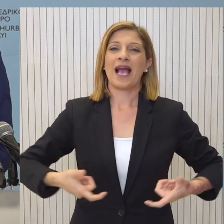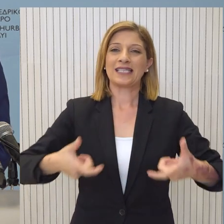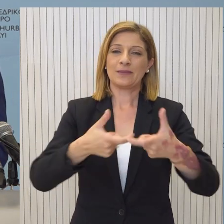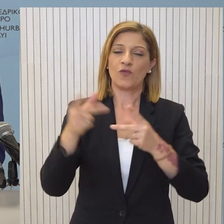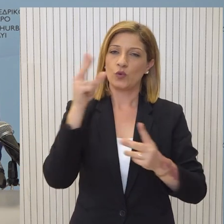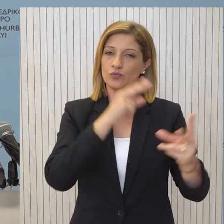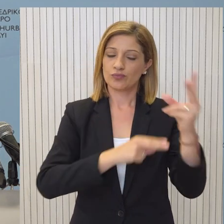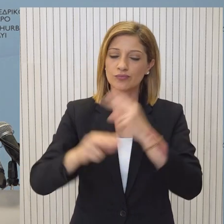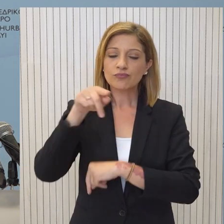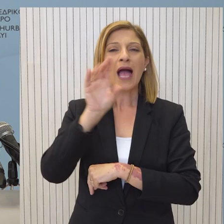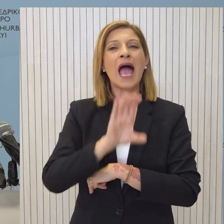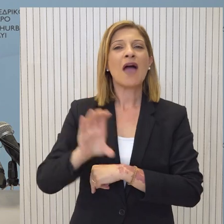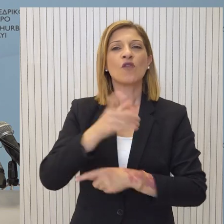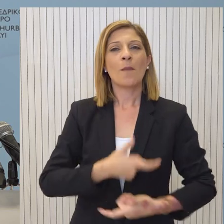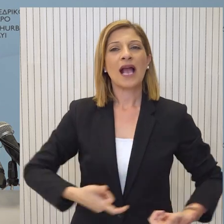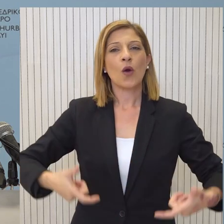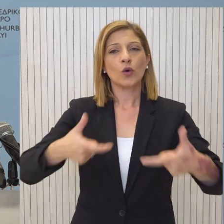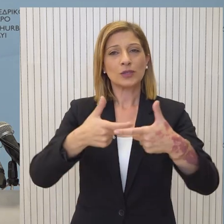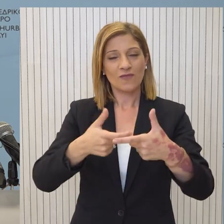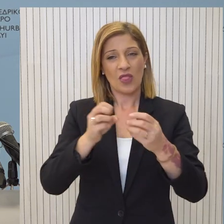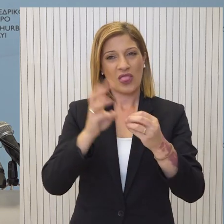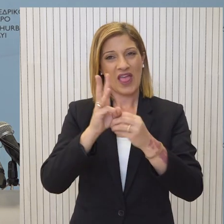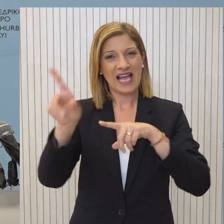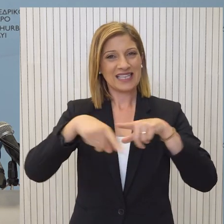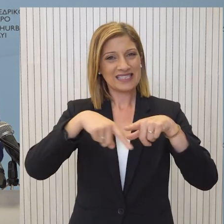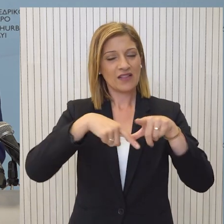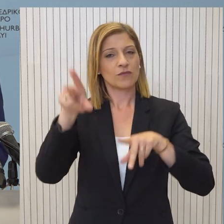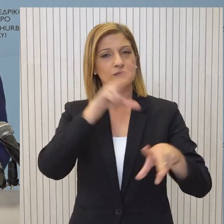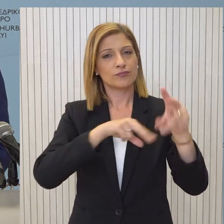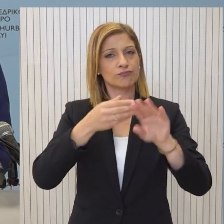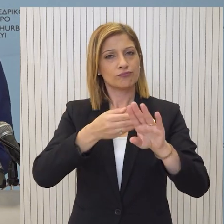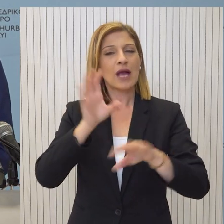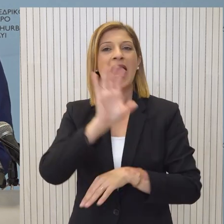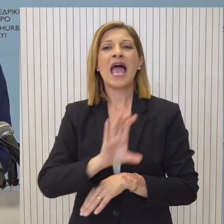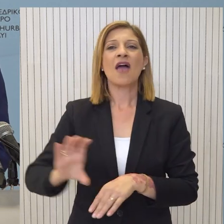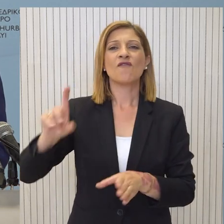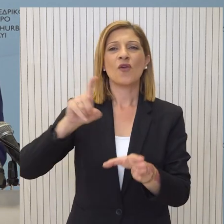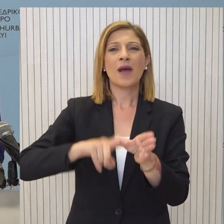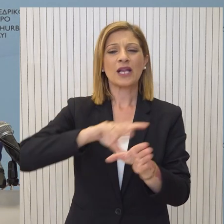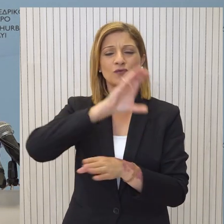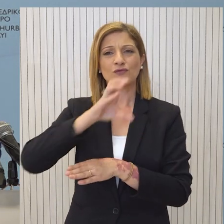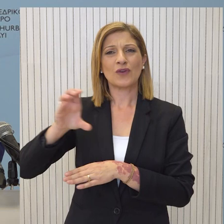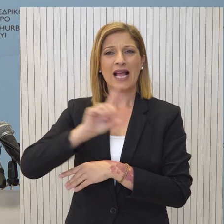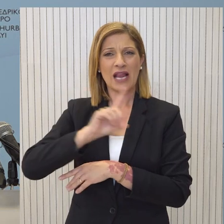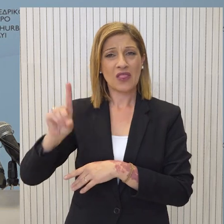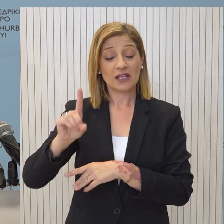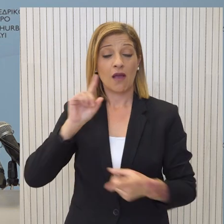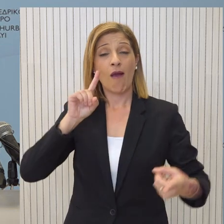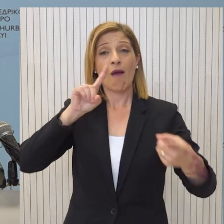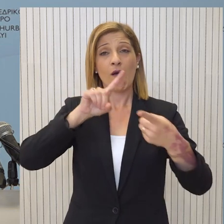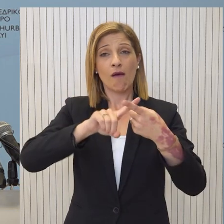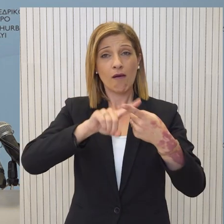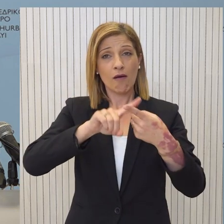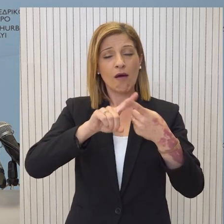Των εργασιών του Ευρωπαϊκού Συμβουλίου θα προηγηθεί στις 13 Δεκεμβρίου η Σύνοδος Ευρωπαϊκής Ένωσης Δυτικών Βαλκανίων. Η Σύνοδος πραγματοποιείται στο